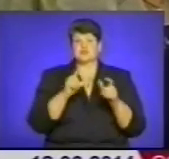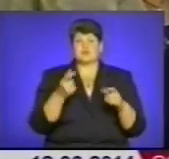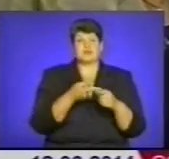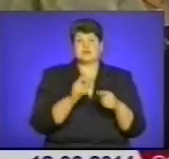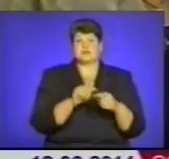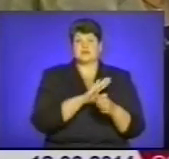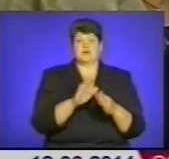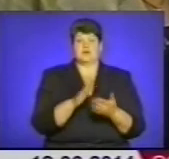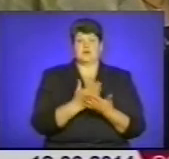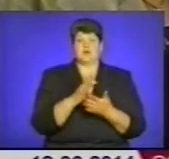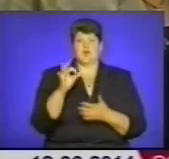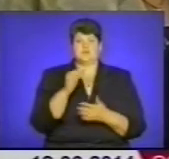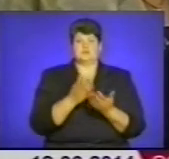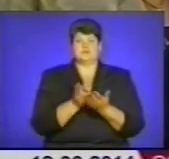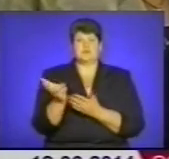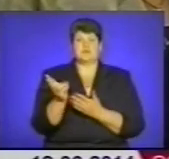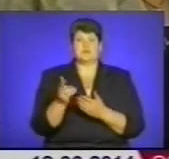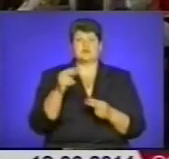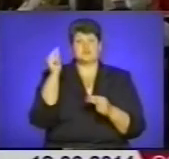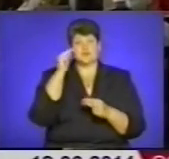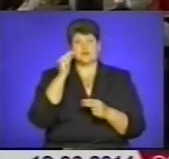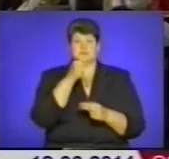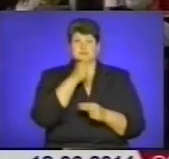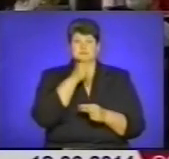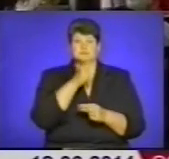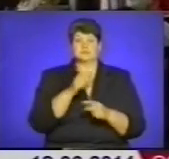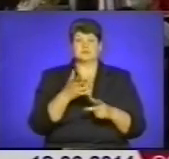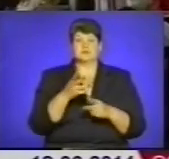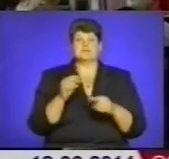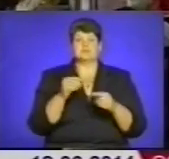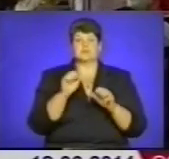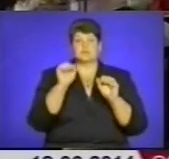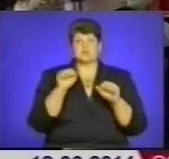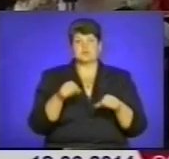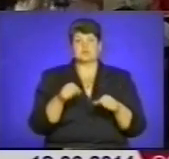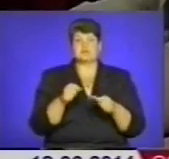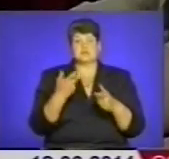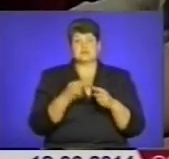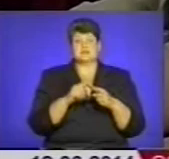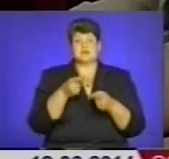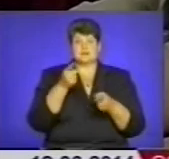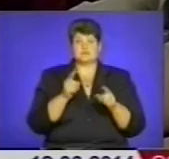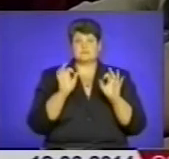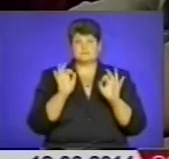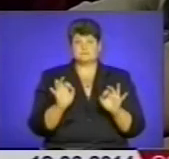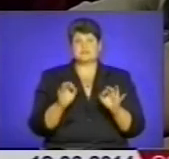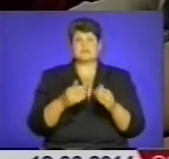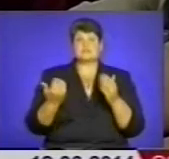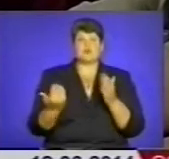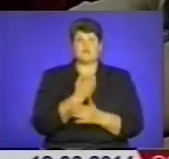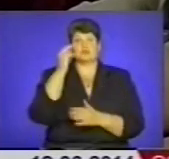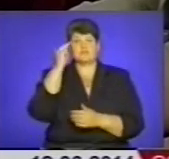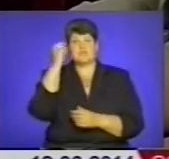спеціалізованим. Однак педагоги спробували проекспериментувати, сподівання їх виправдалися. І вже з нового навчального року